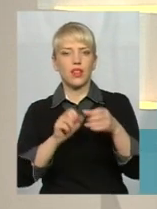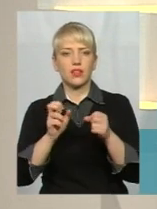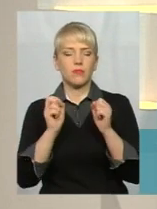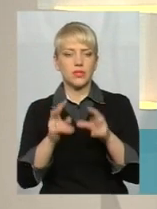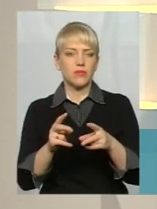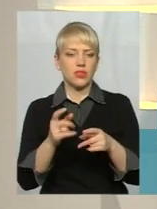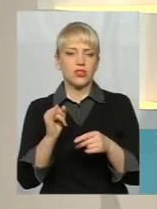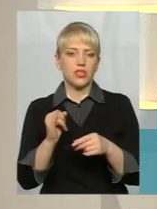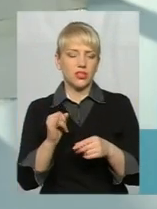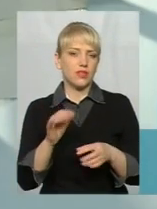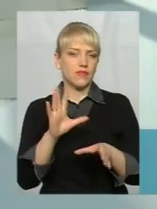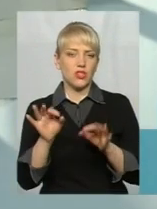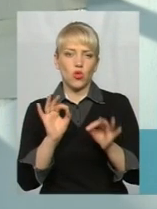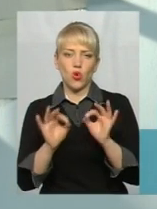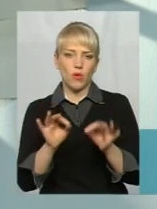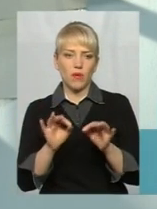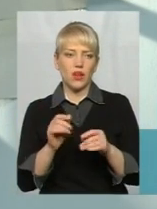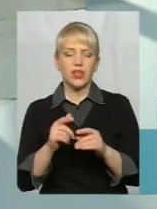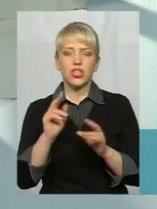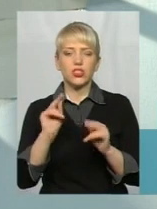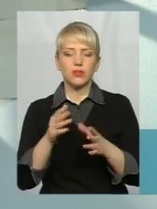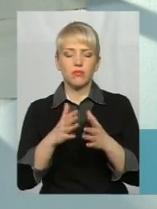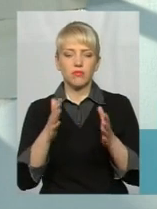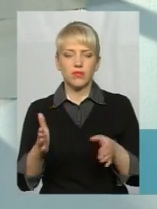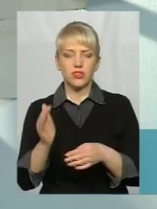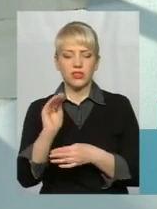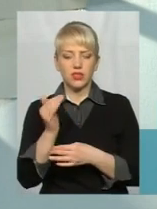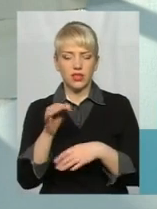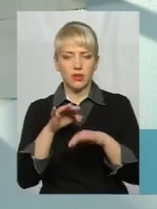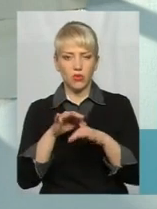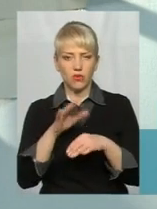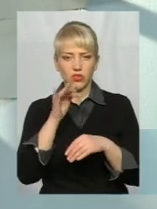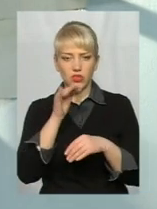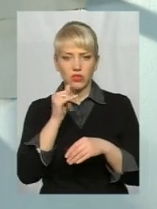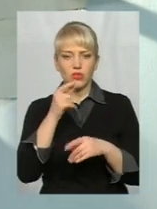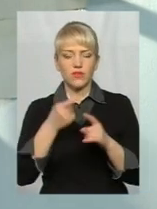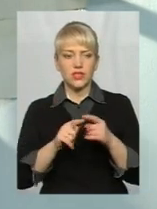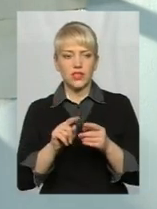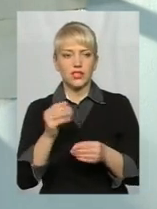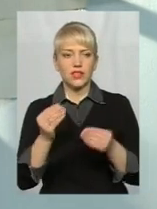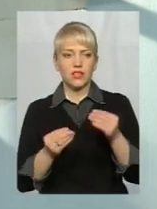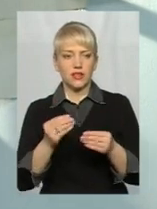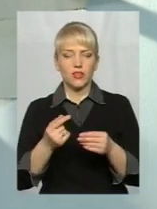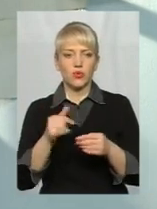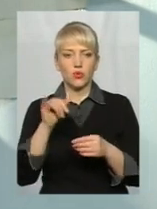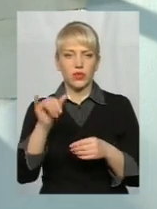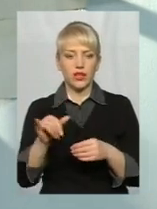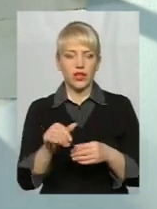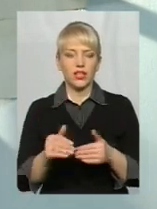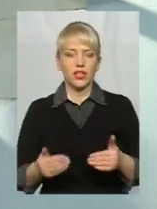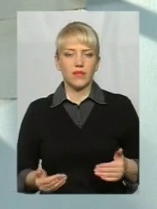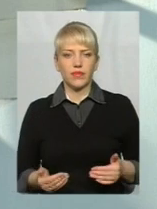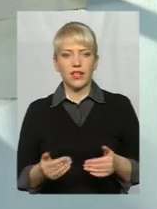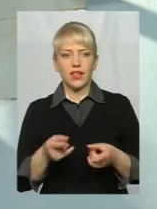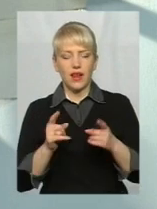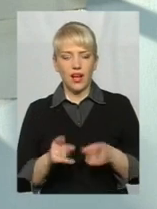і з ним все нормально. І чим більше дитина проводить часу в цих іграх, в неї реальність життєва плутається з